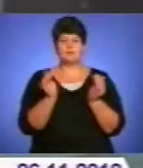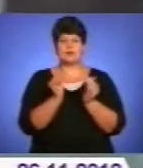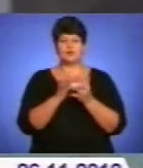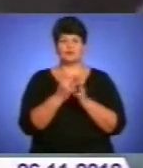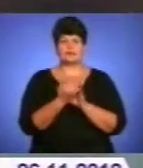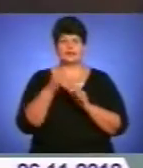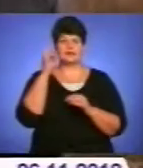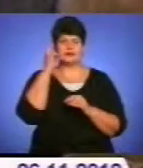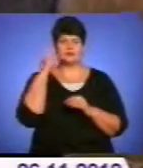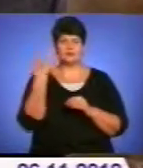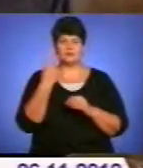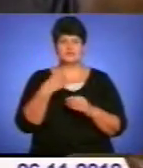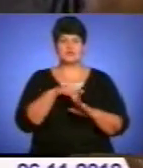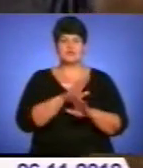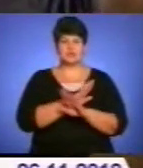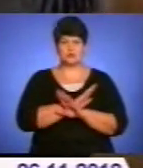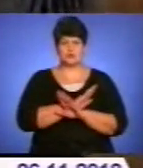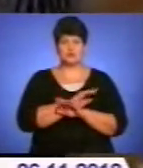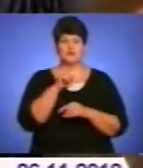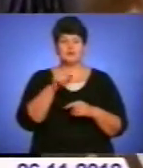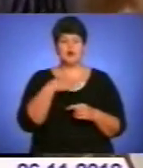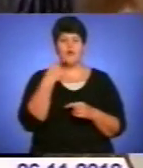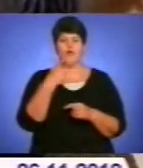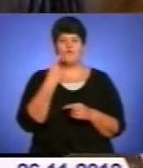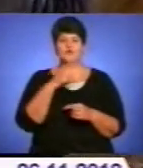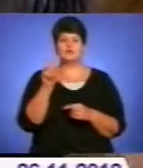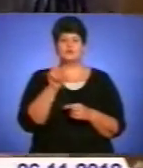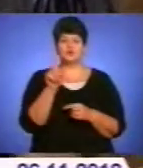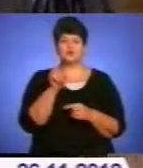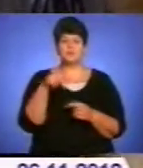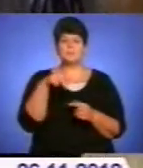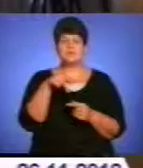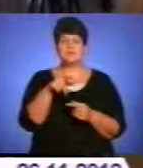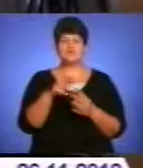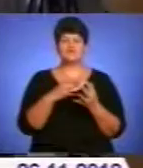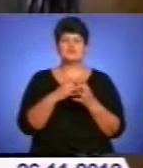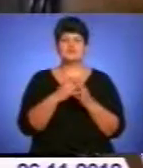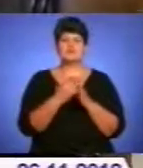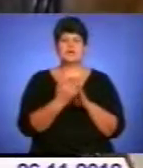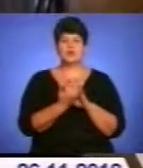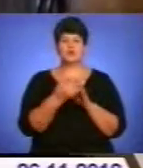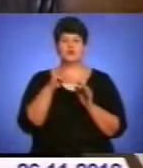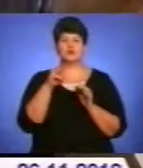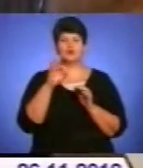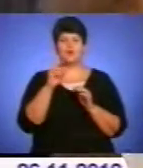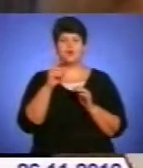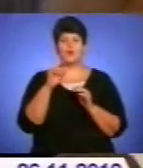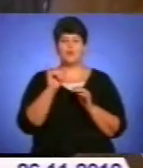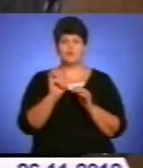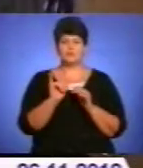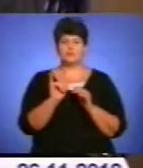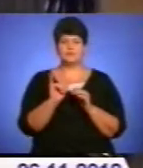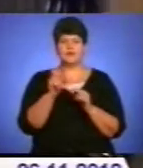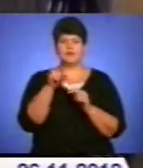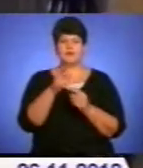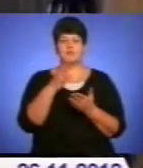загинула. «Вона казала, що підеш у село, там на той куток, на той куток, а